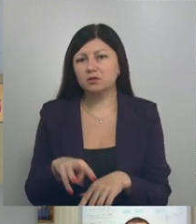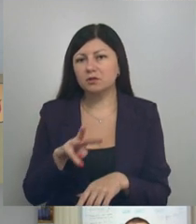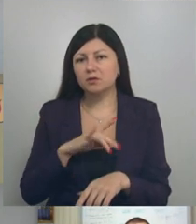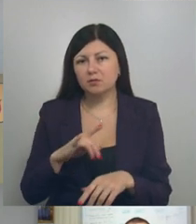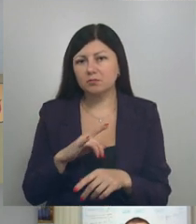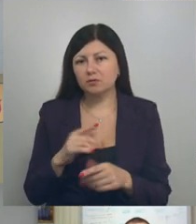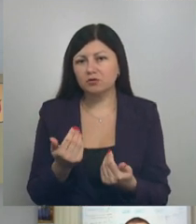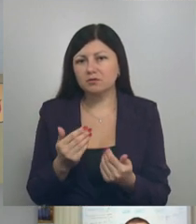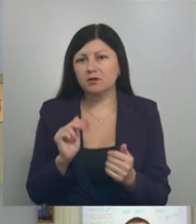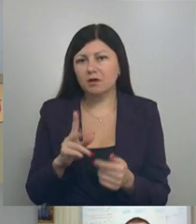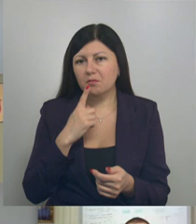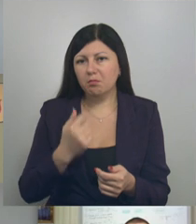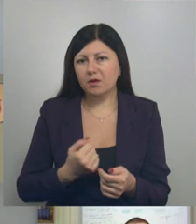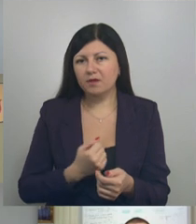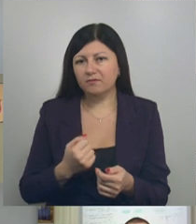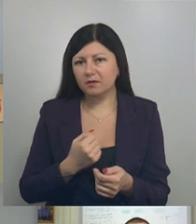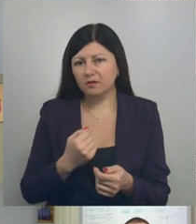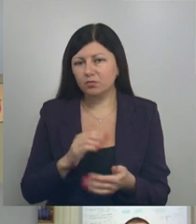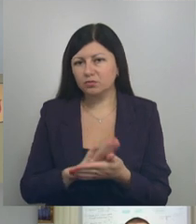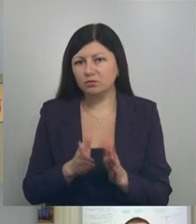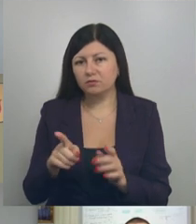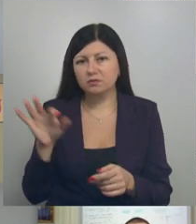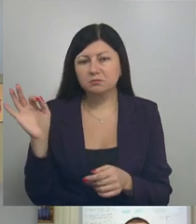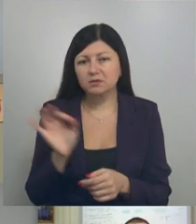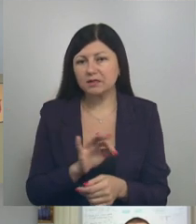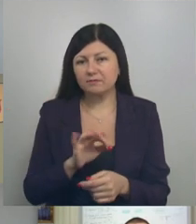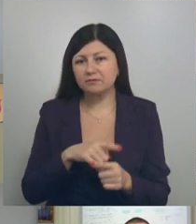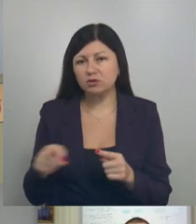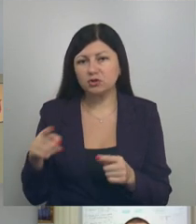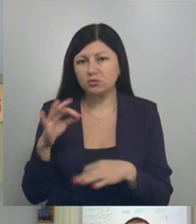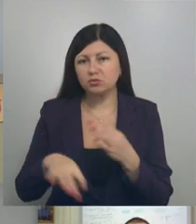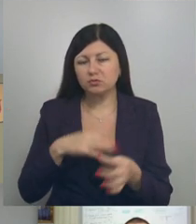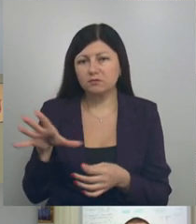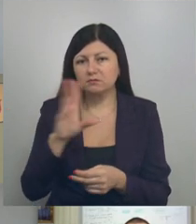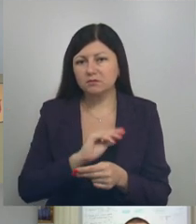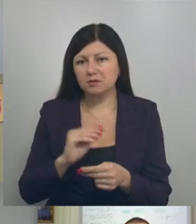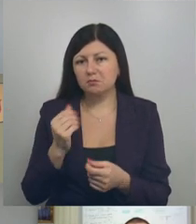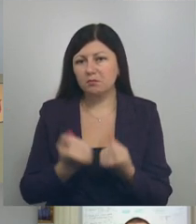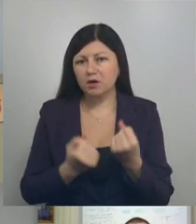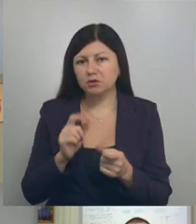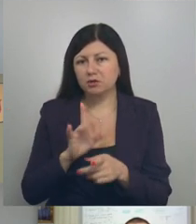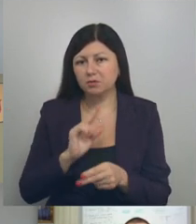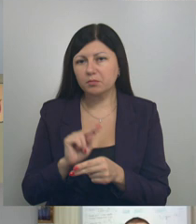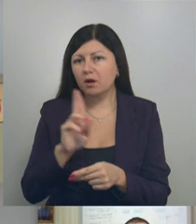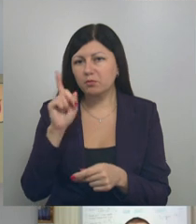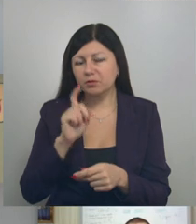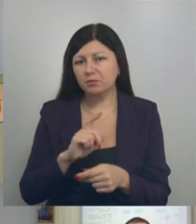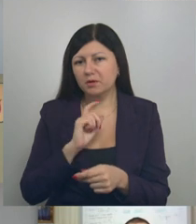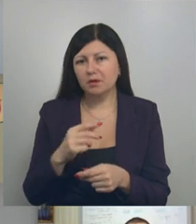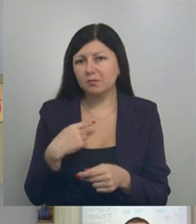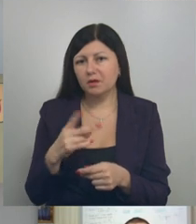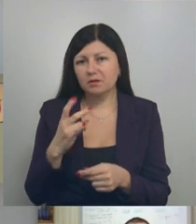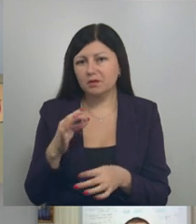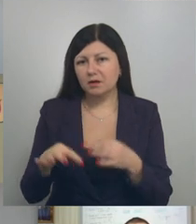рамках боевых условий с вами. У вас должна быть мгновенно, в течение суток, должны все машины быть исправлены. Кому непонятно. Вы не космические